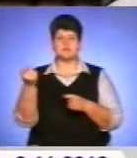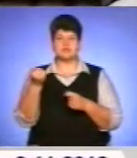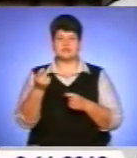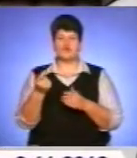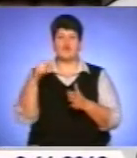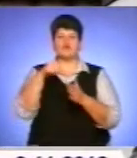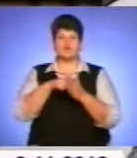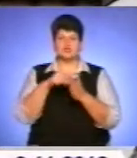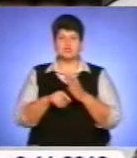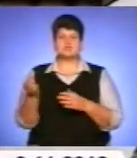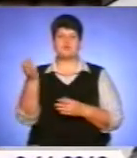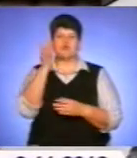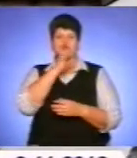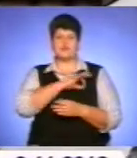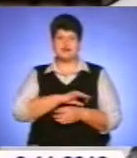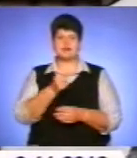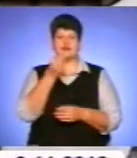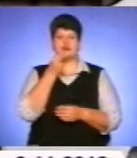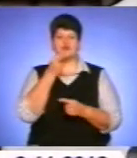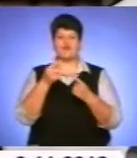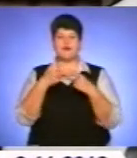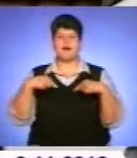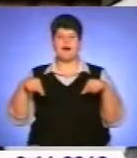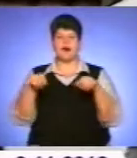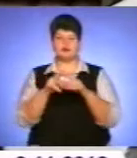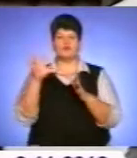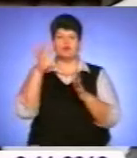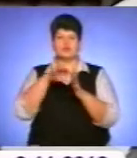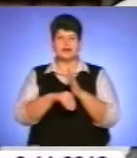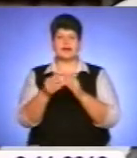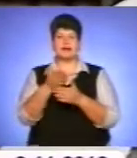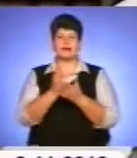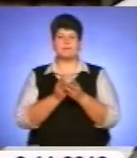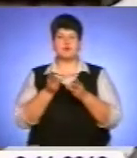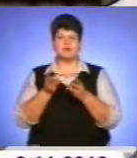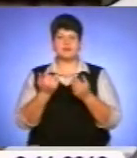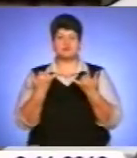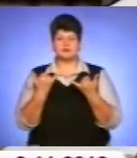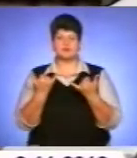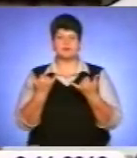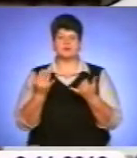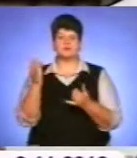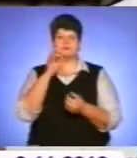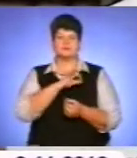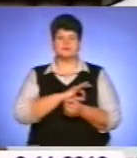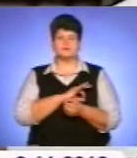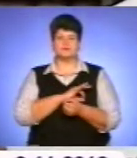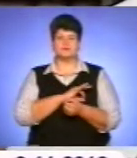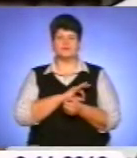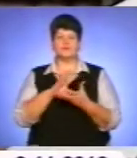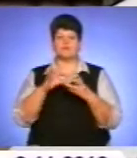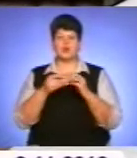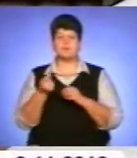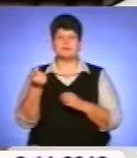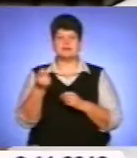харчової галузі, включаючи хлібопекарів, ми споживаємо всього пшениці